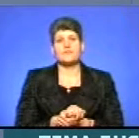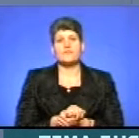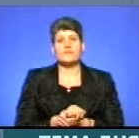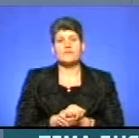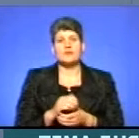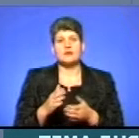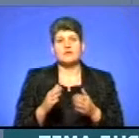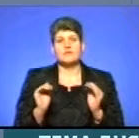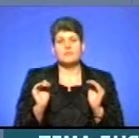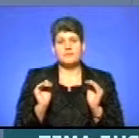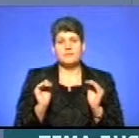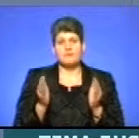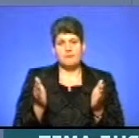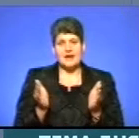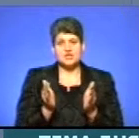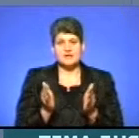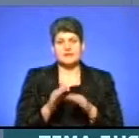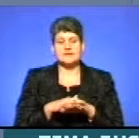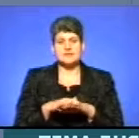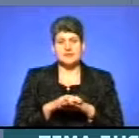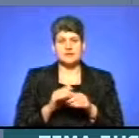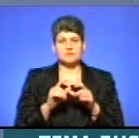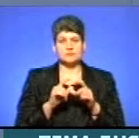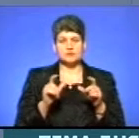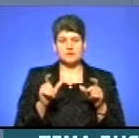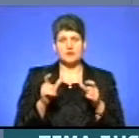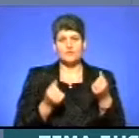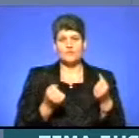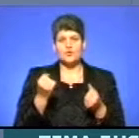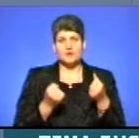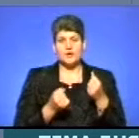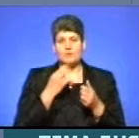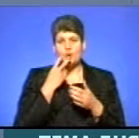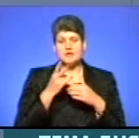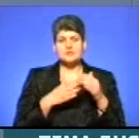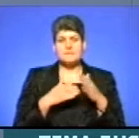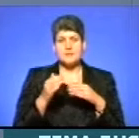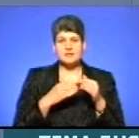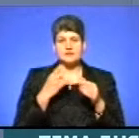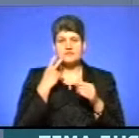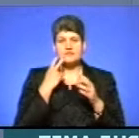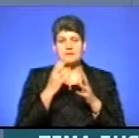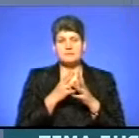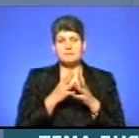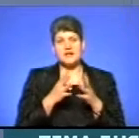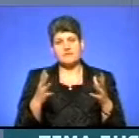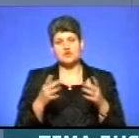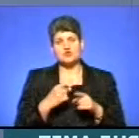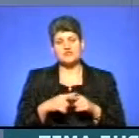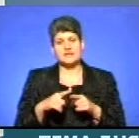межі і в межах населених пунктах водії, як показує практика, завжди перевищує швидкість.